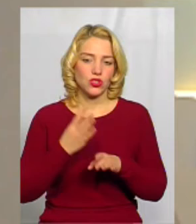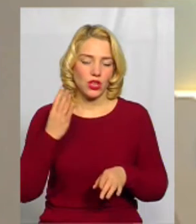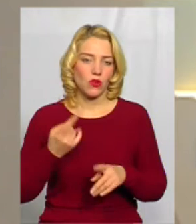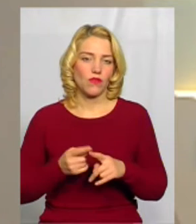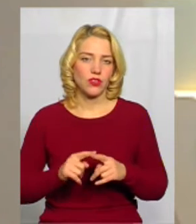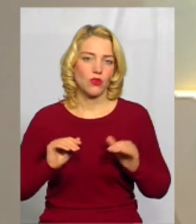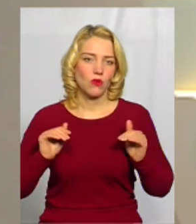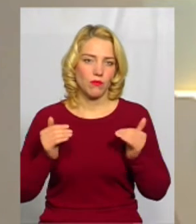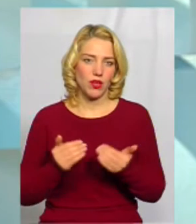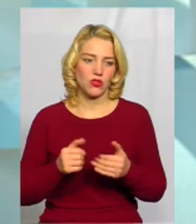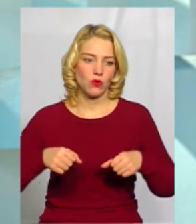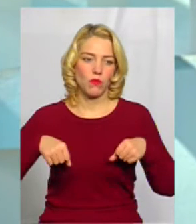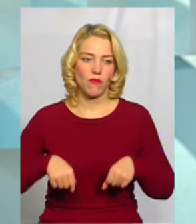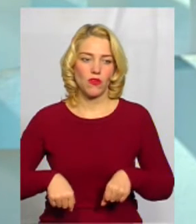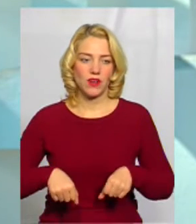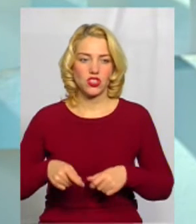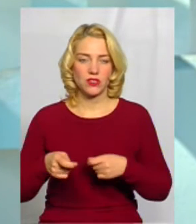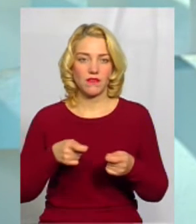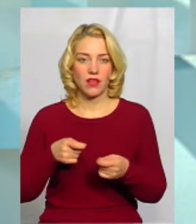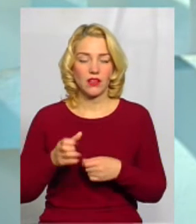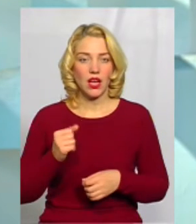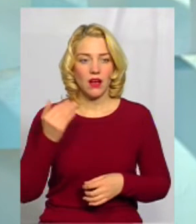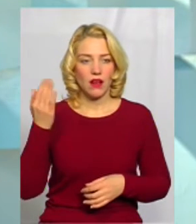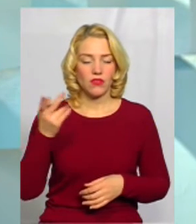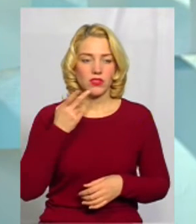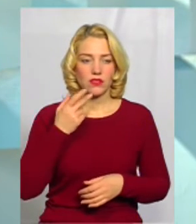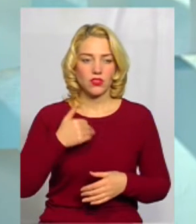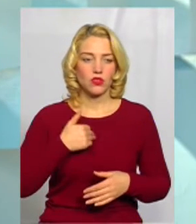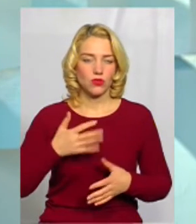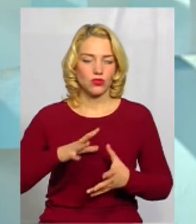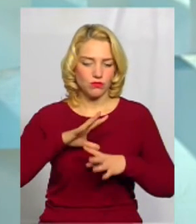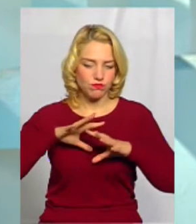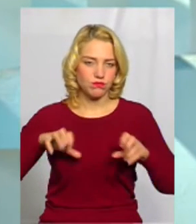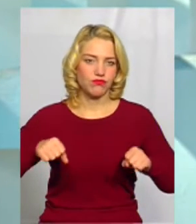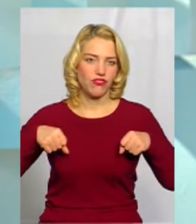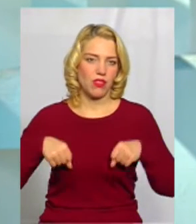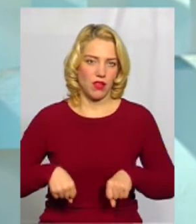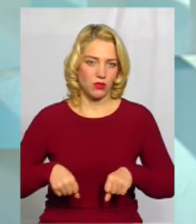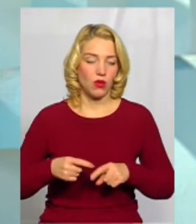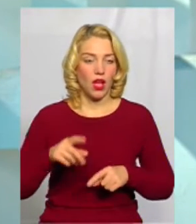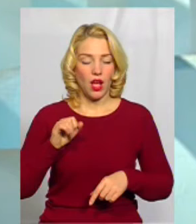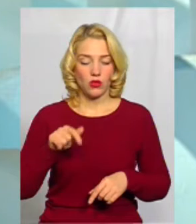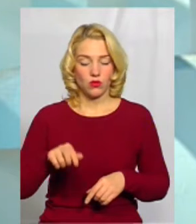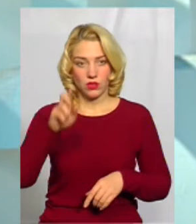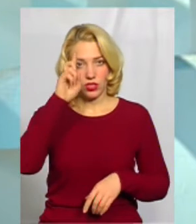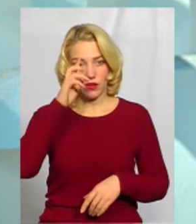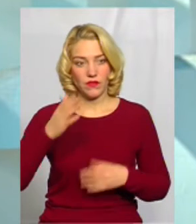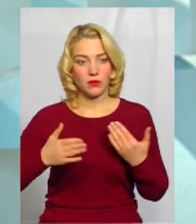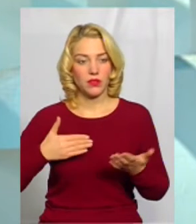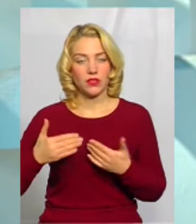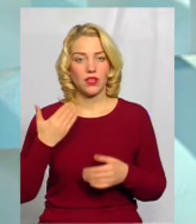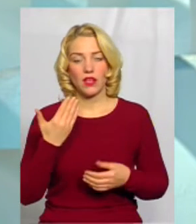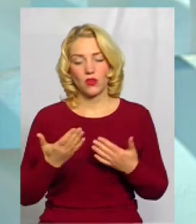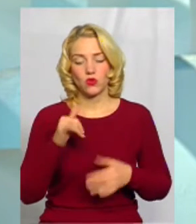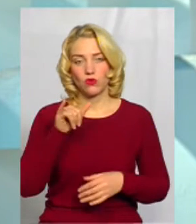обмежує повноваження влади. А вони завжди хочуть бути повновасниками. А тут державний підхід. Якщо